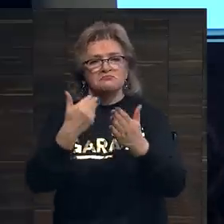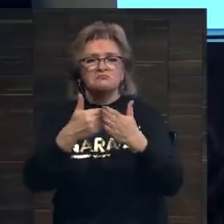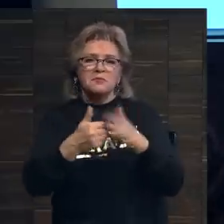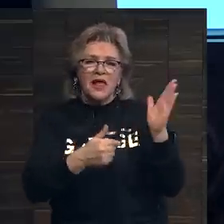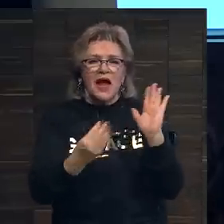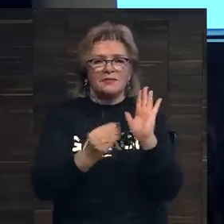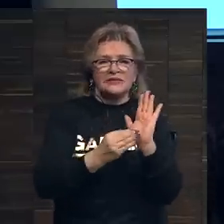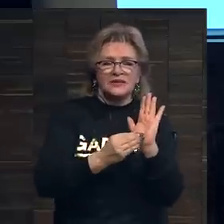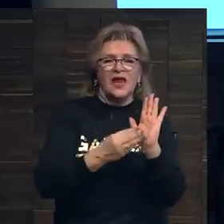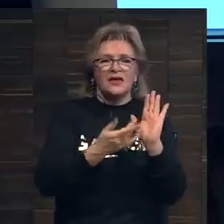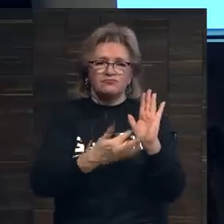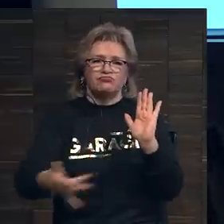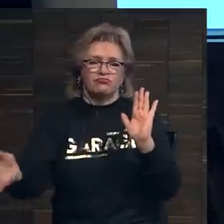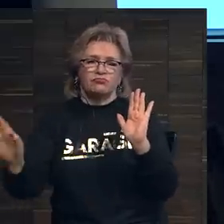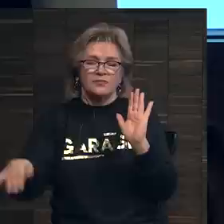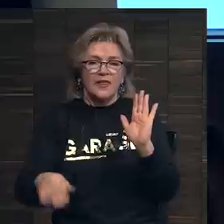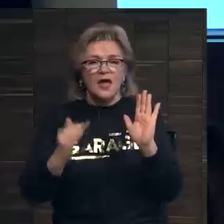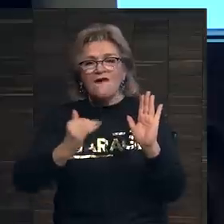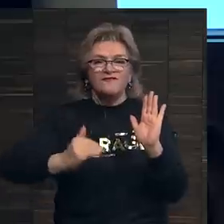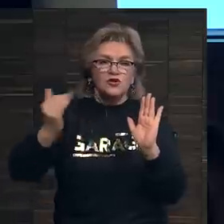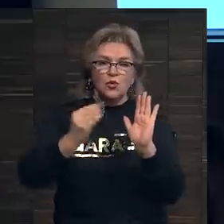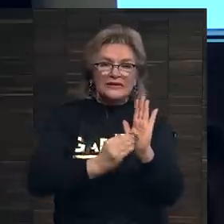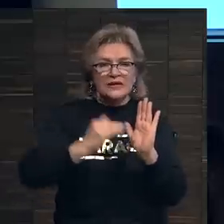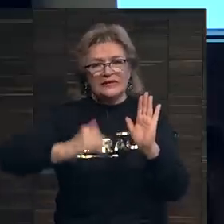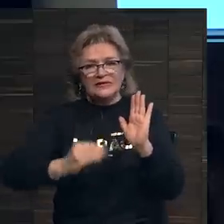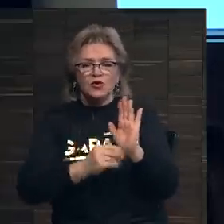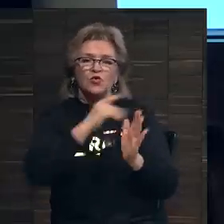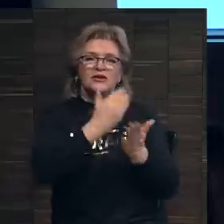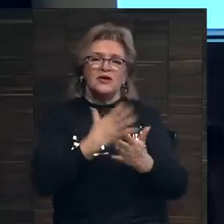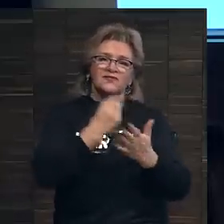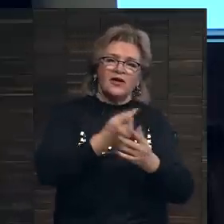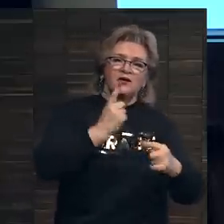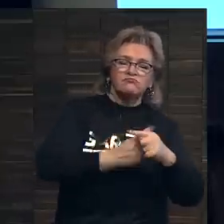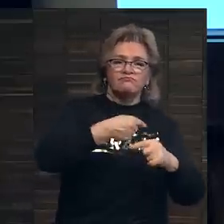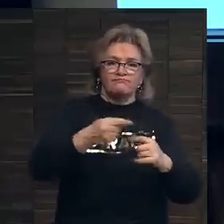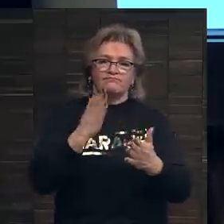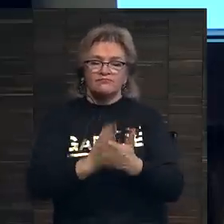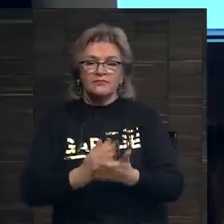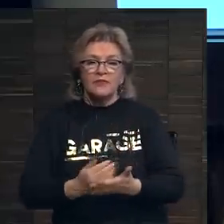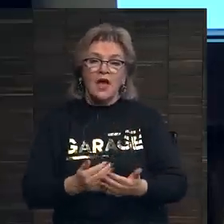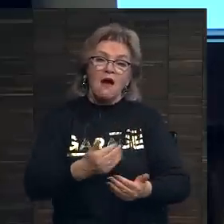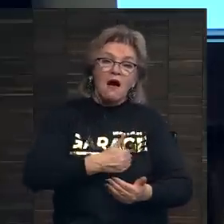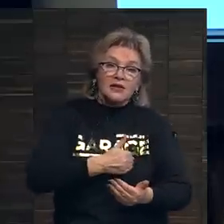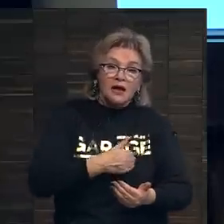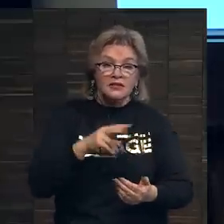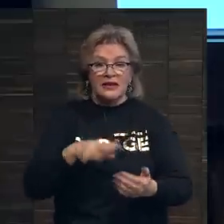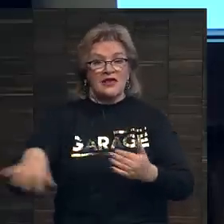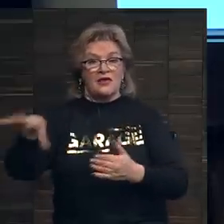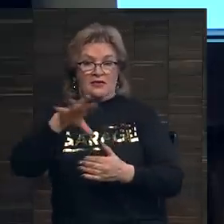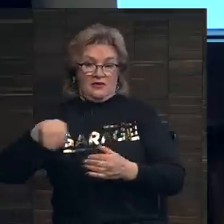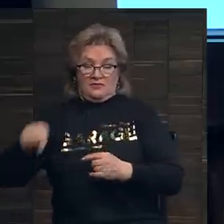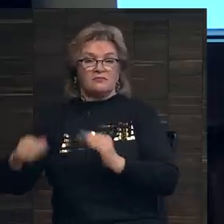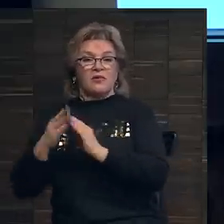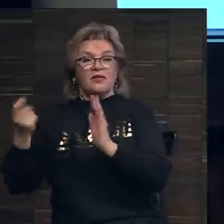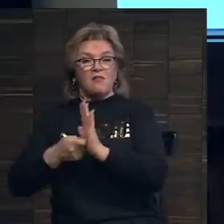предполагаемая цена и так далее. Высокие оценки и низкие оценки у них есть свои преимущества и недостатки. Хотят ли всегда аукционные дома